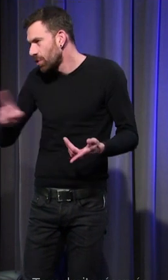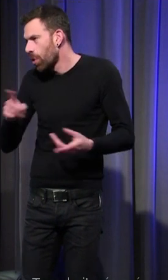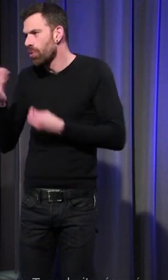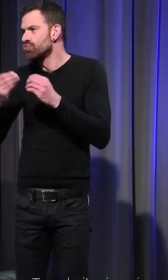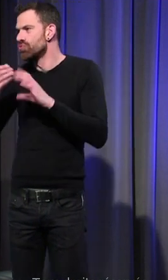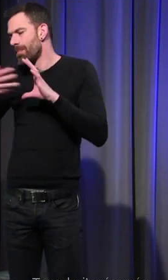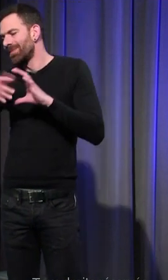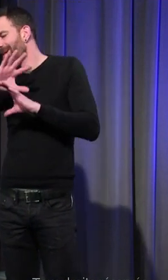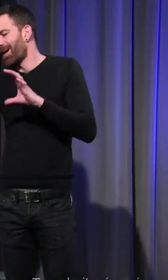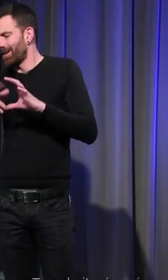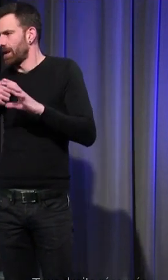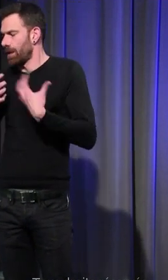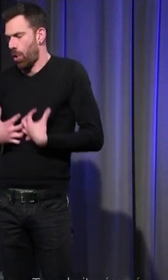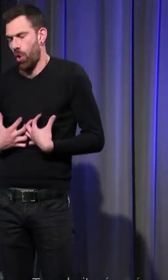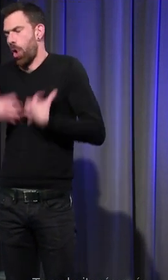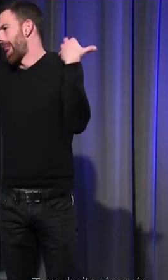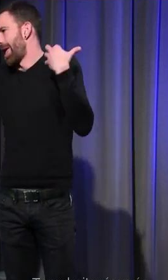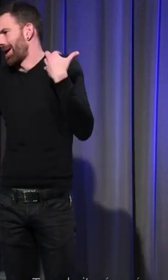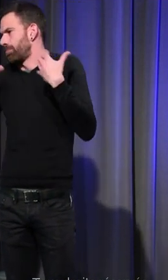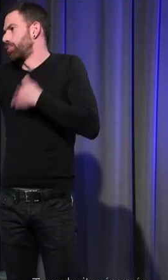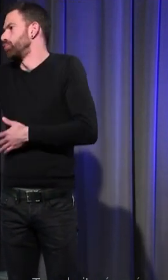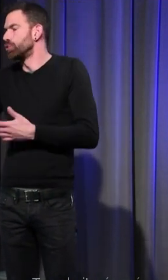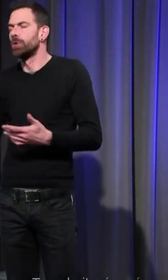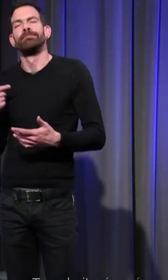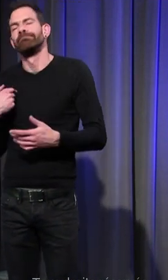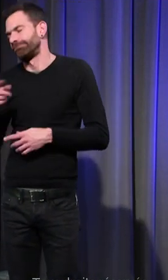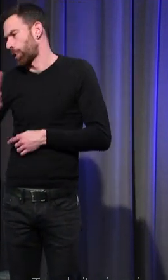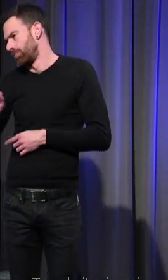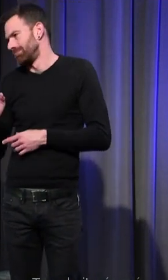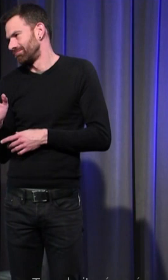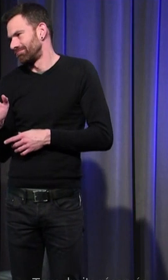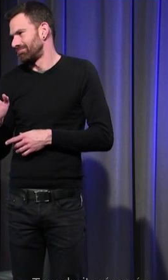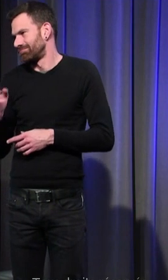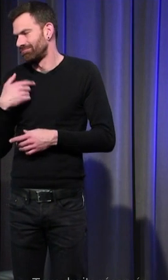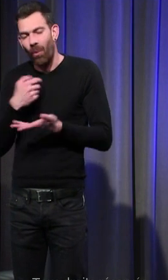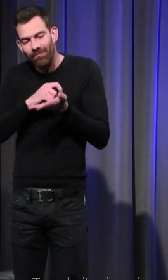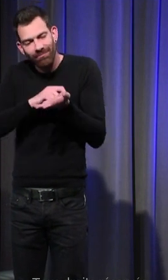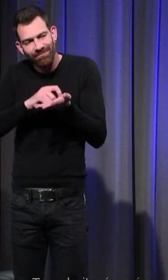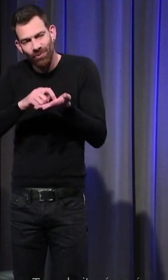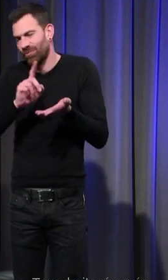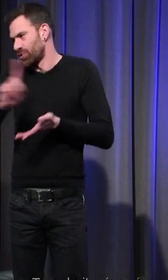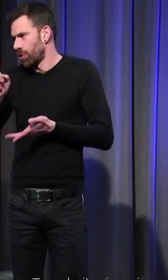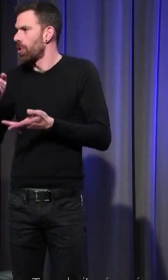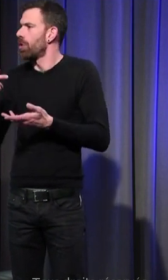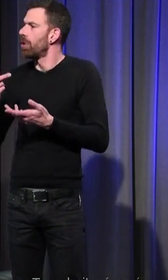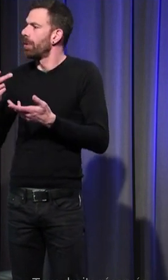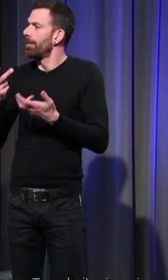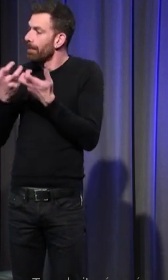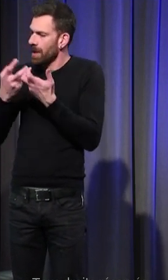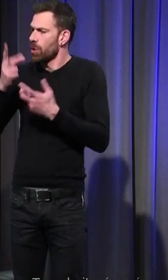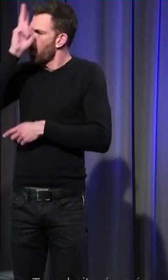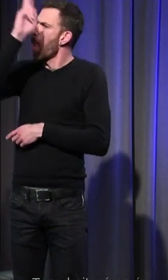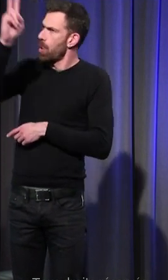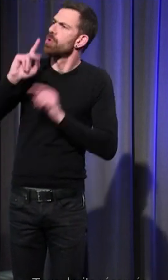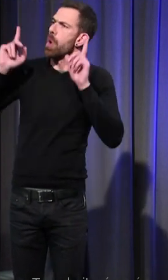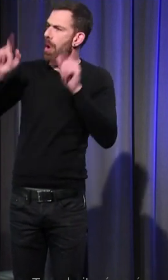sanguins je ne les vois pas dans mes sources c-à-dire que sont beaucoup plus forts par exemple des valeurs comme l'honneur que l'on voit de la Suède au